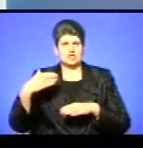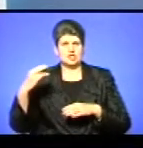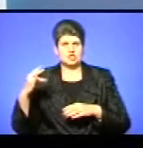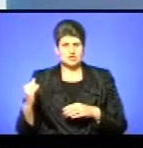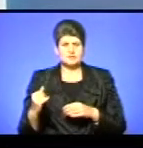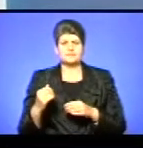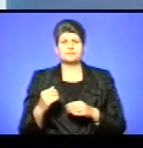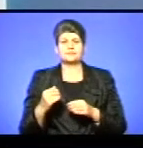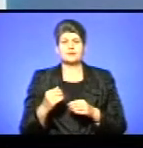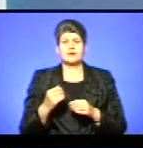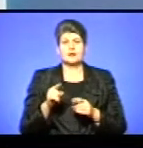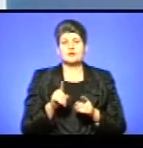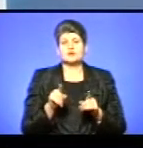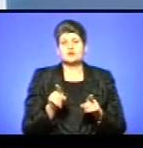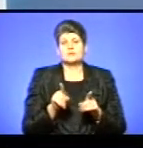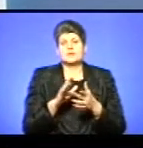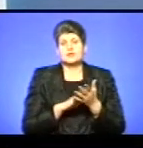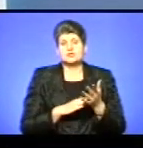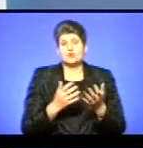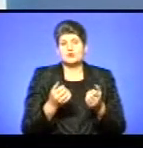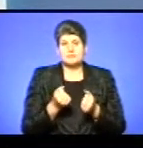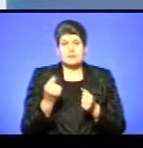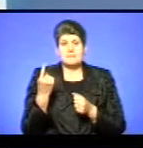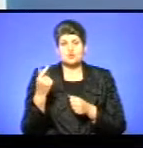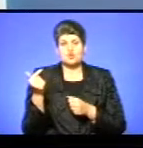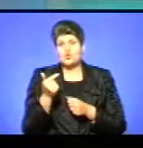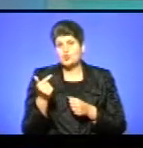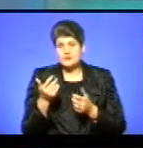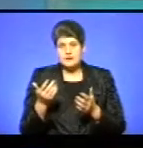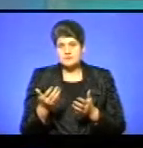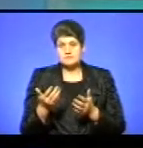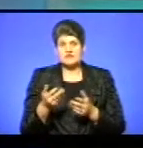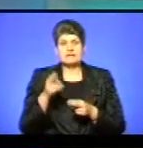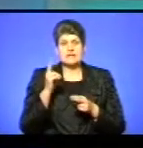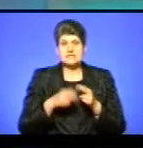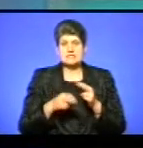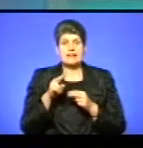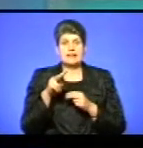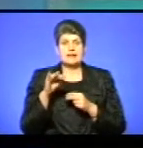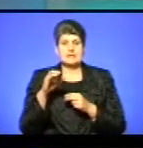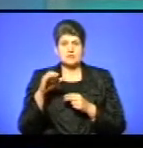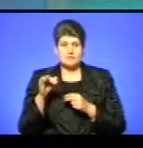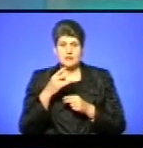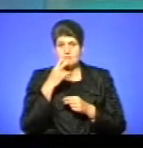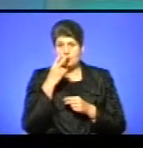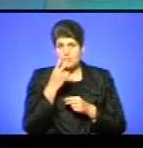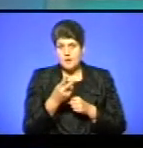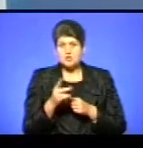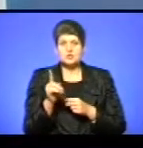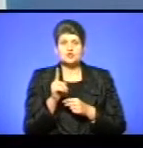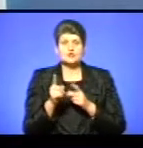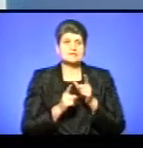звичайно, і 1 грудня, і в кінці листопада, ми побачили, що